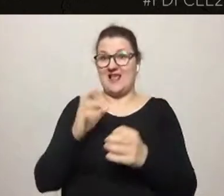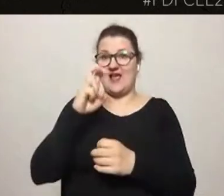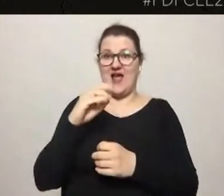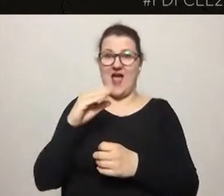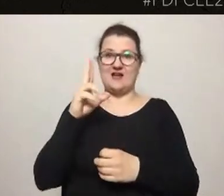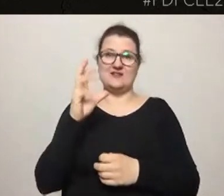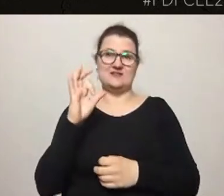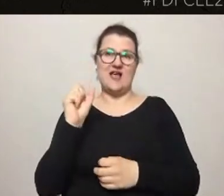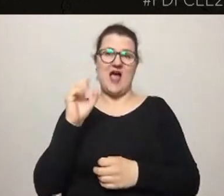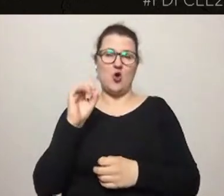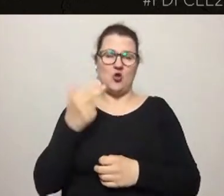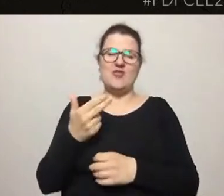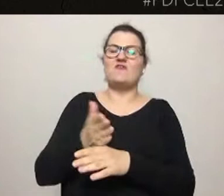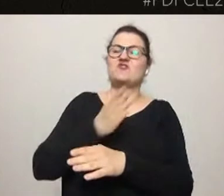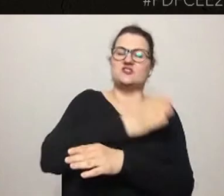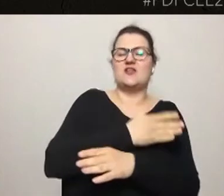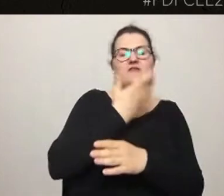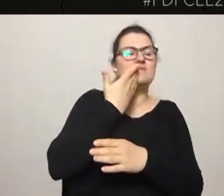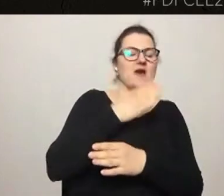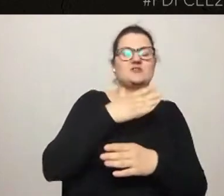na Uniwersytecie Adama Mickiewicza.